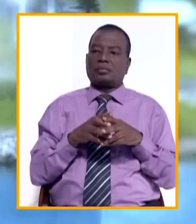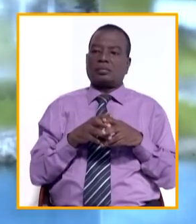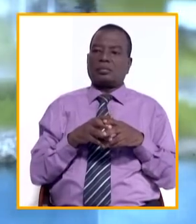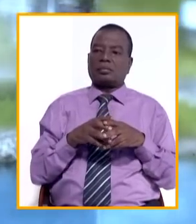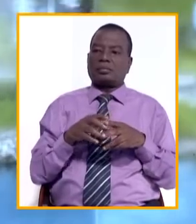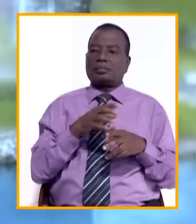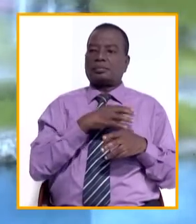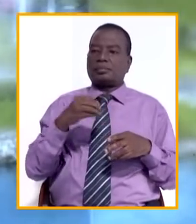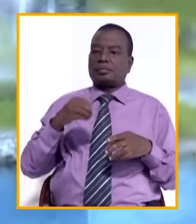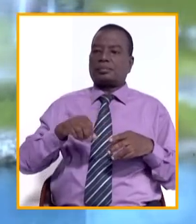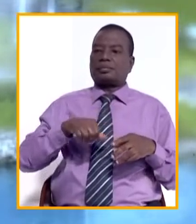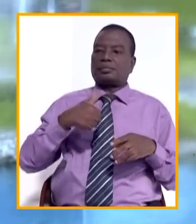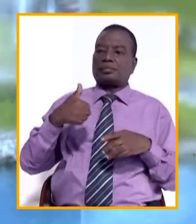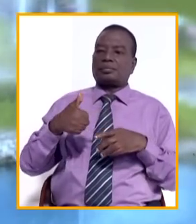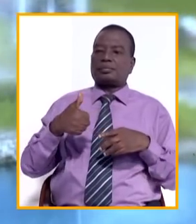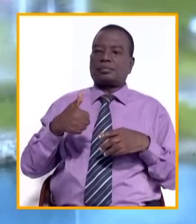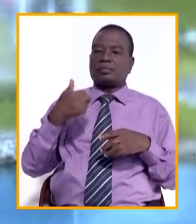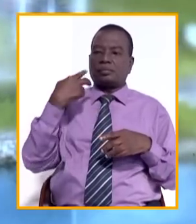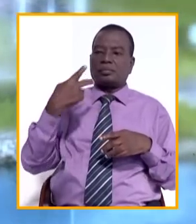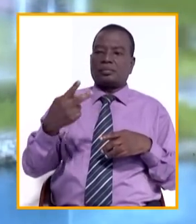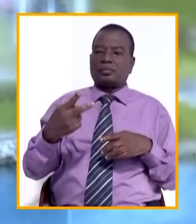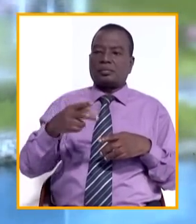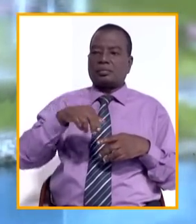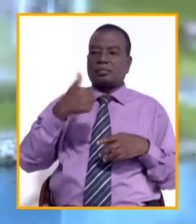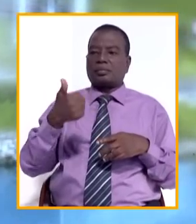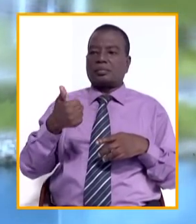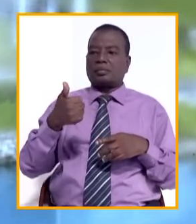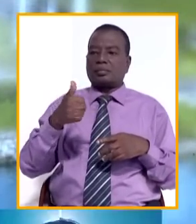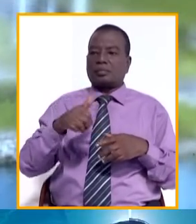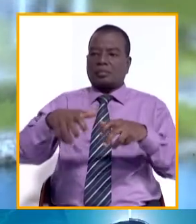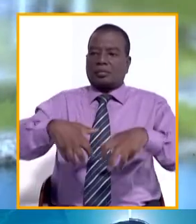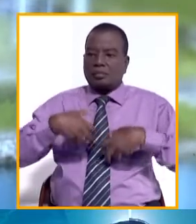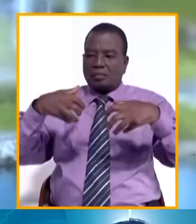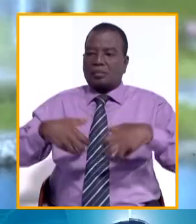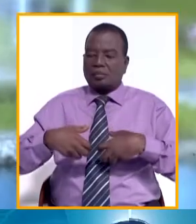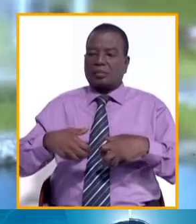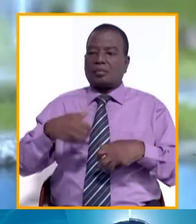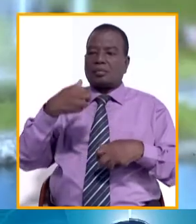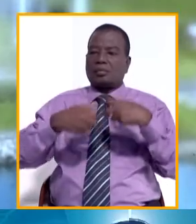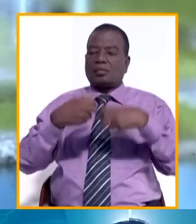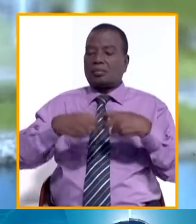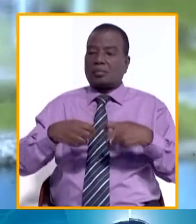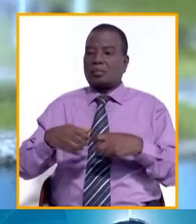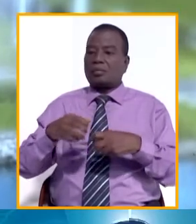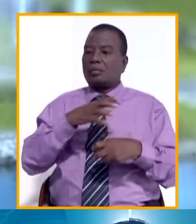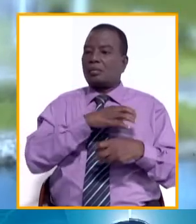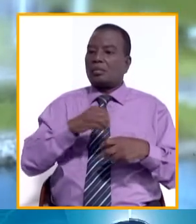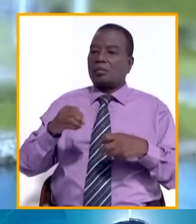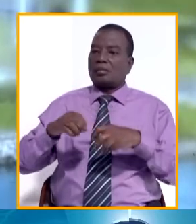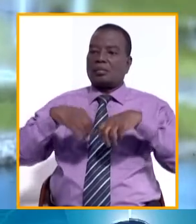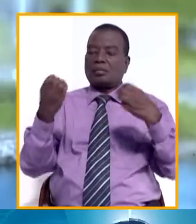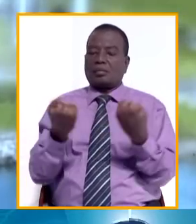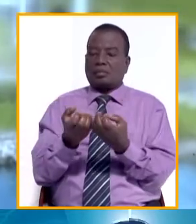distinction et de médailles fièrement portées, regardons un autre domaine, celui de l'agriculture. Les problèmes auxquels font face les sociétés coopératives